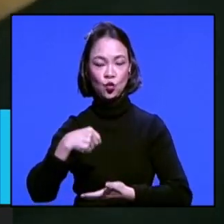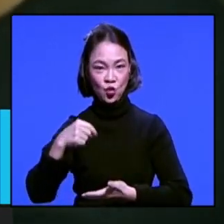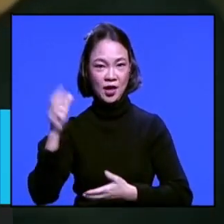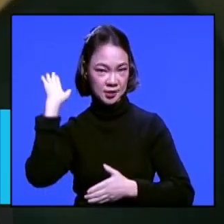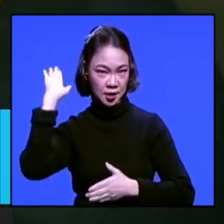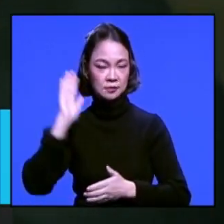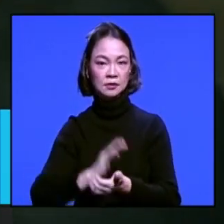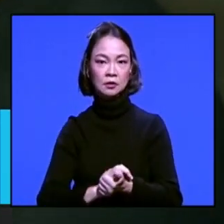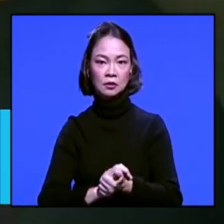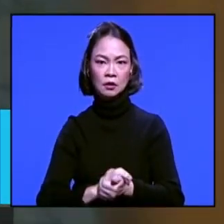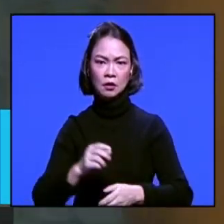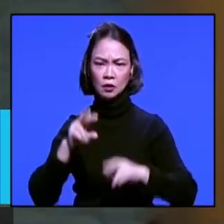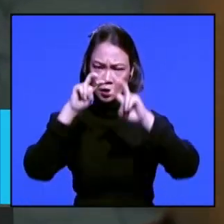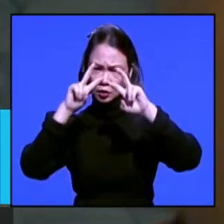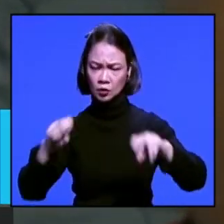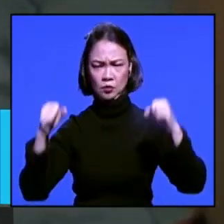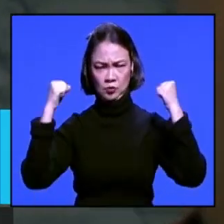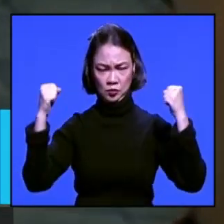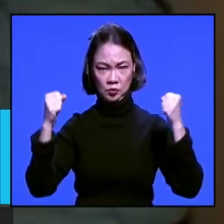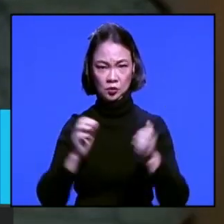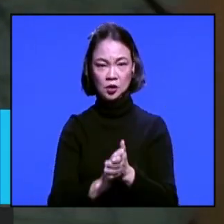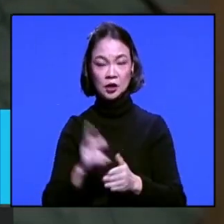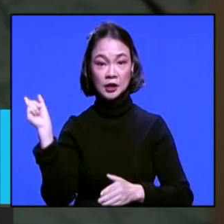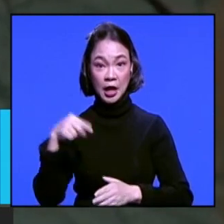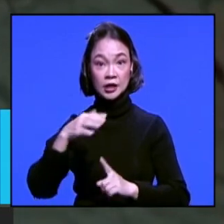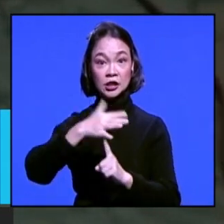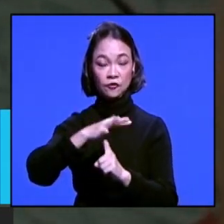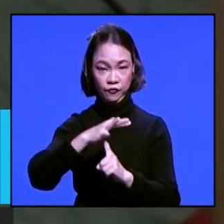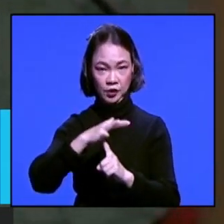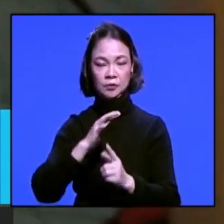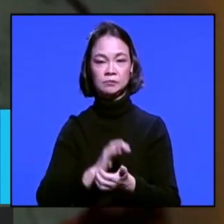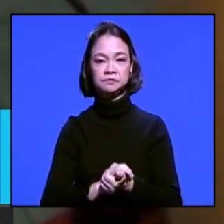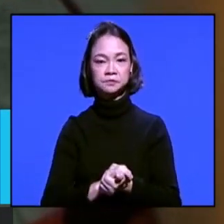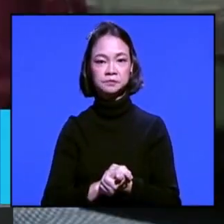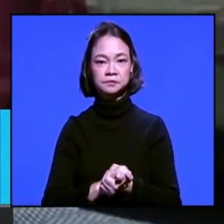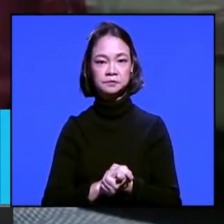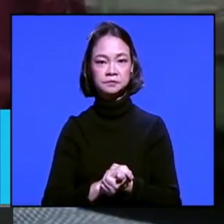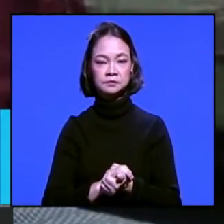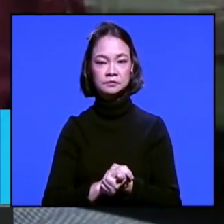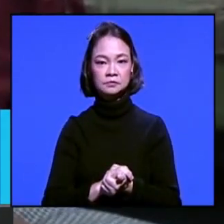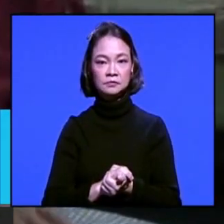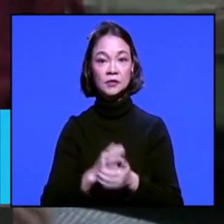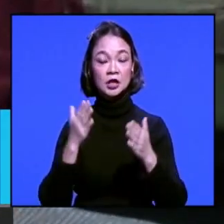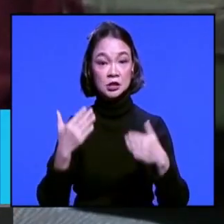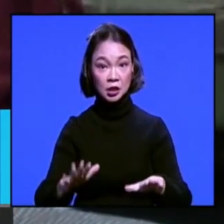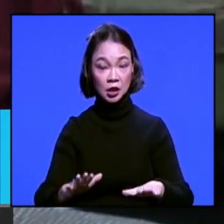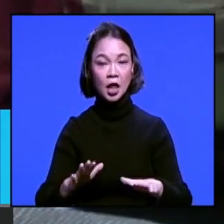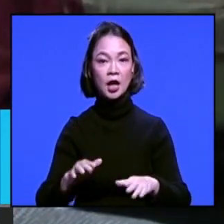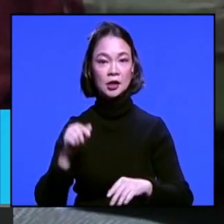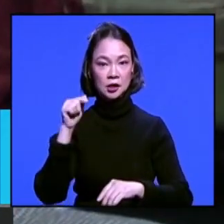observasi sang anak hanya ia bisa dapatkan lewat pemberitaan media televisi atau media lainnya. Tapi setelah itu